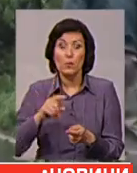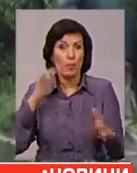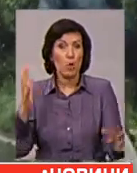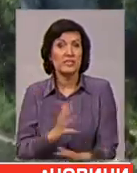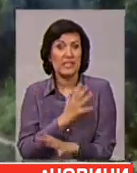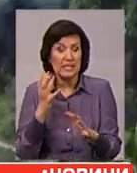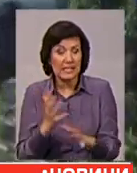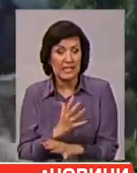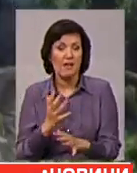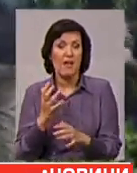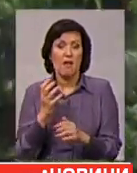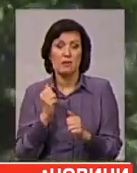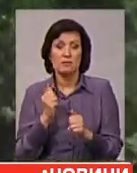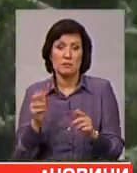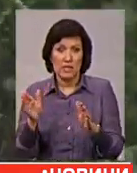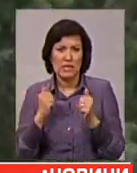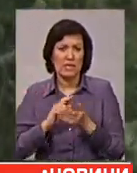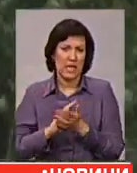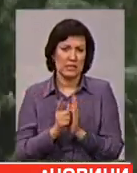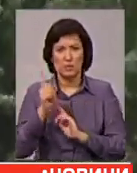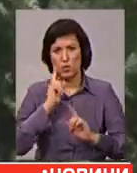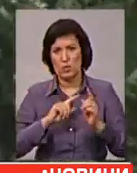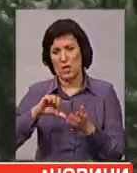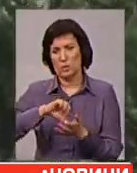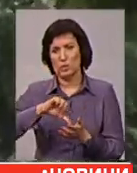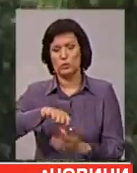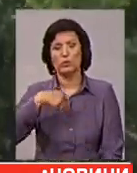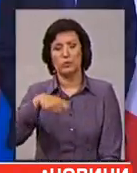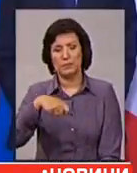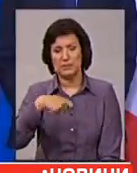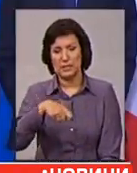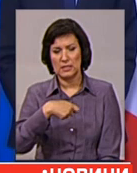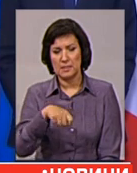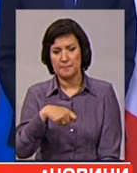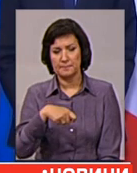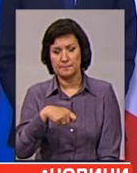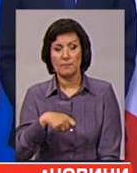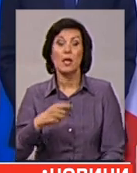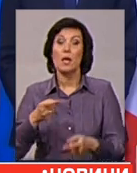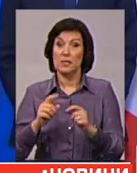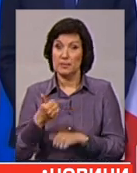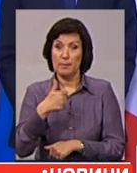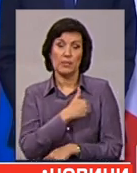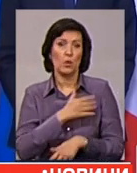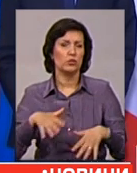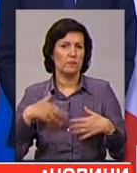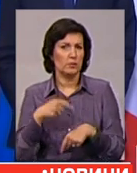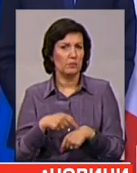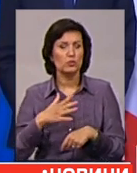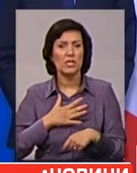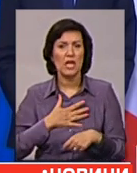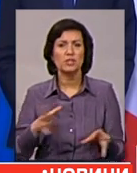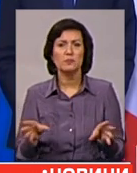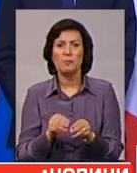стихію на заморських територіях країни, скликали екстрену нараду за участю президента. Насамперед я хочу висловити співчуття